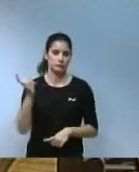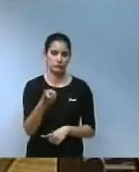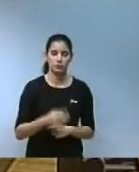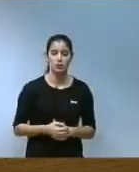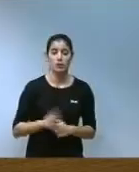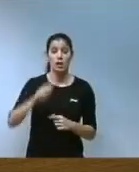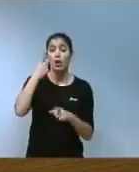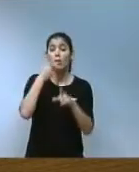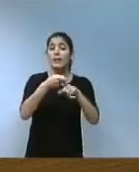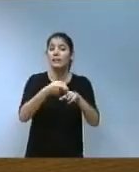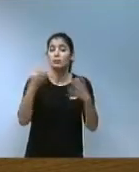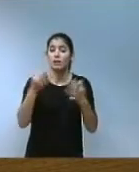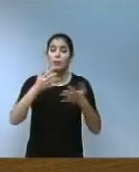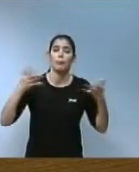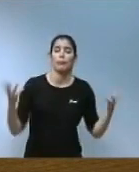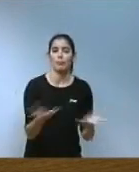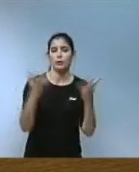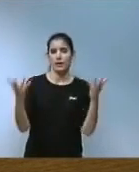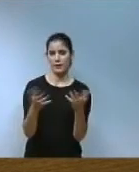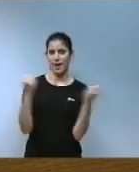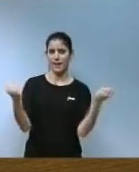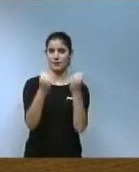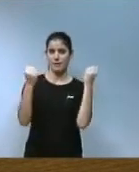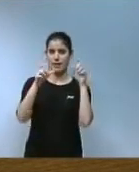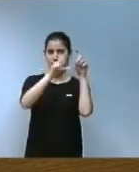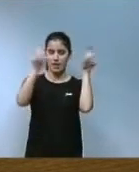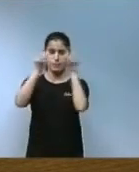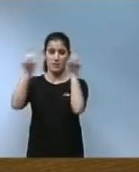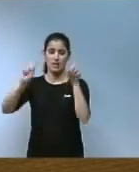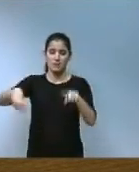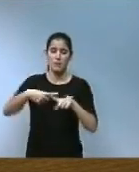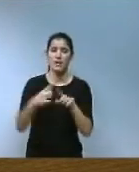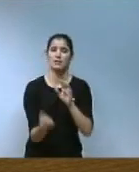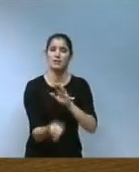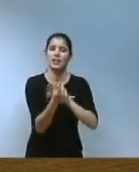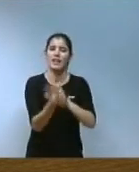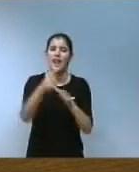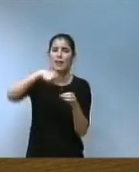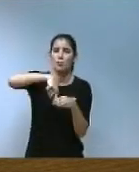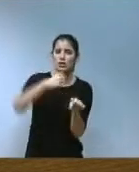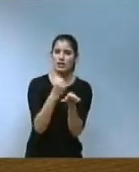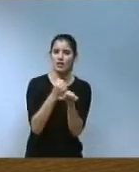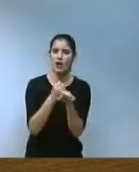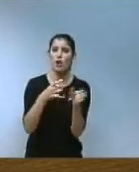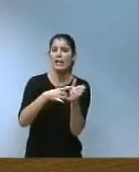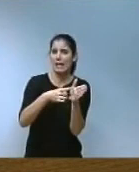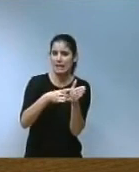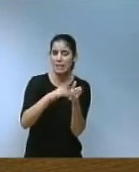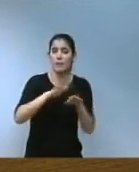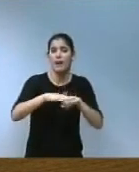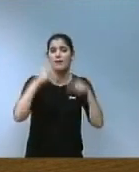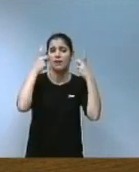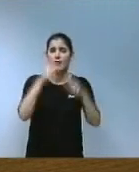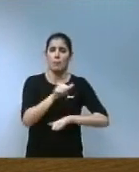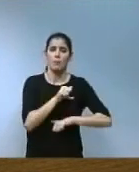potenciar l'activitat i el dinamisme de les empreses i la creació d'ocupació estable i de qualitat de forma que la taxa d'atur baixa com a